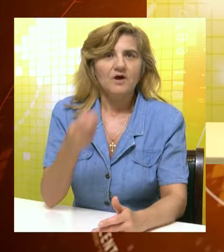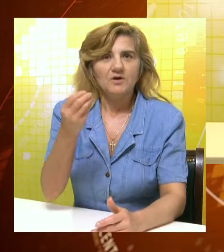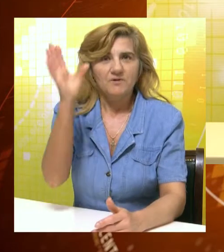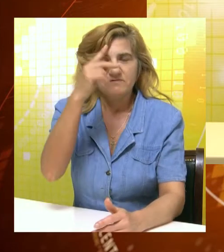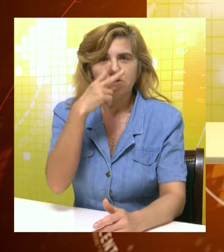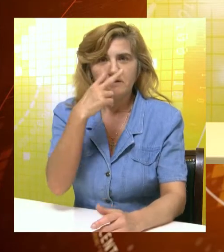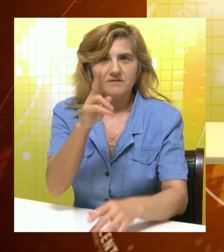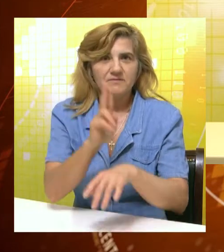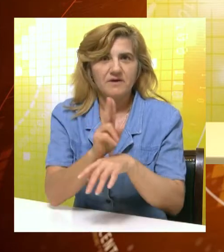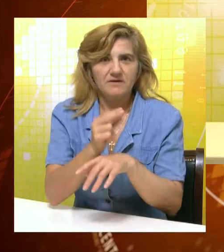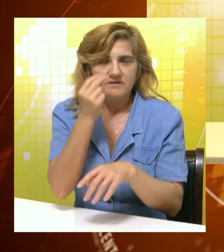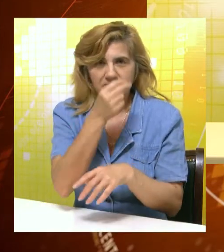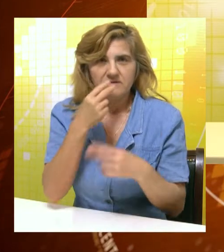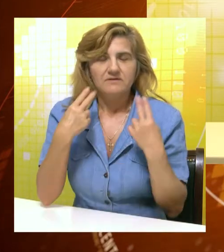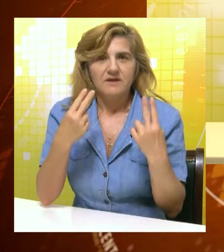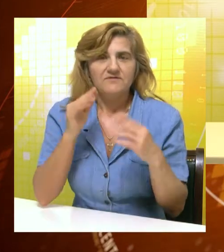much.